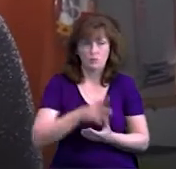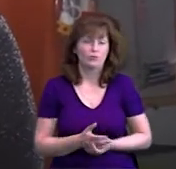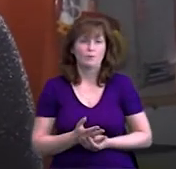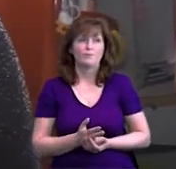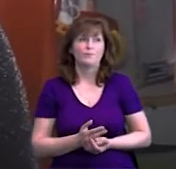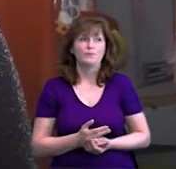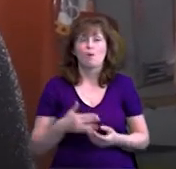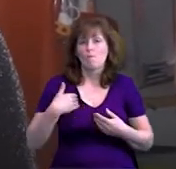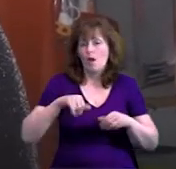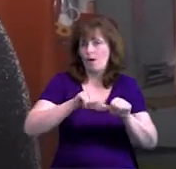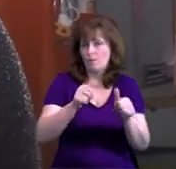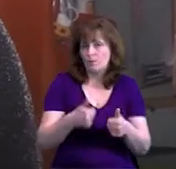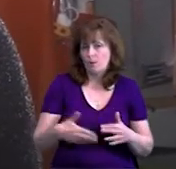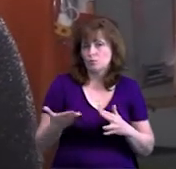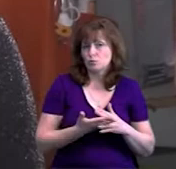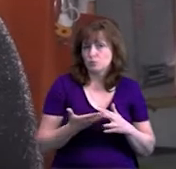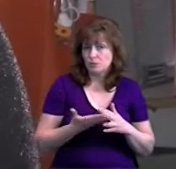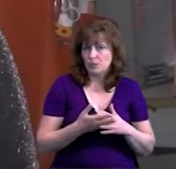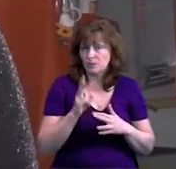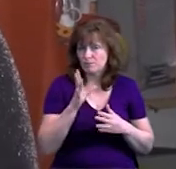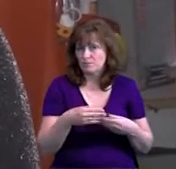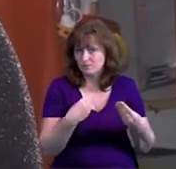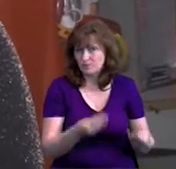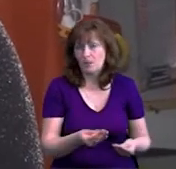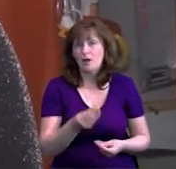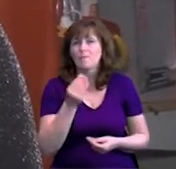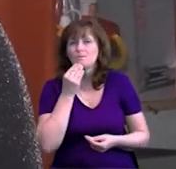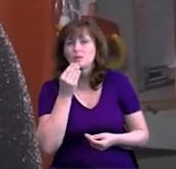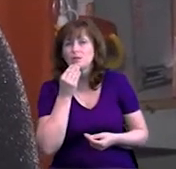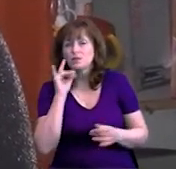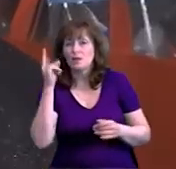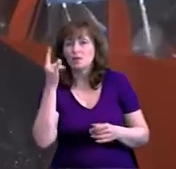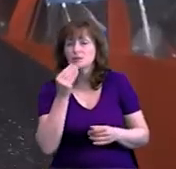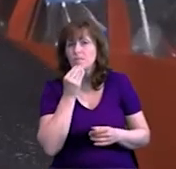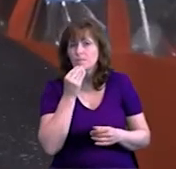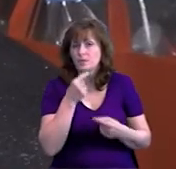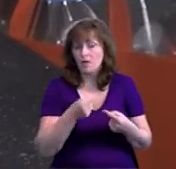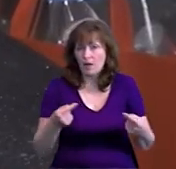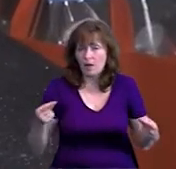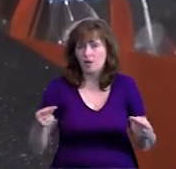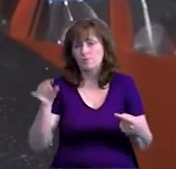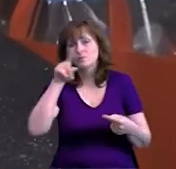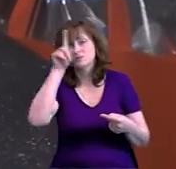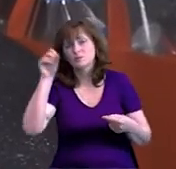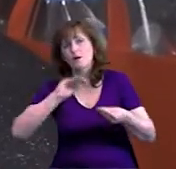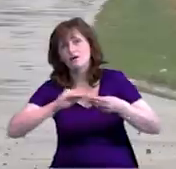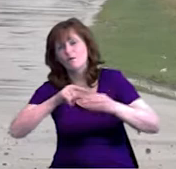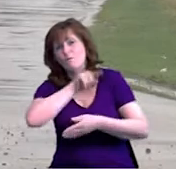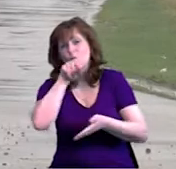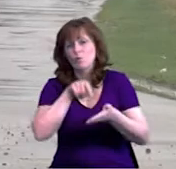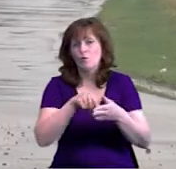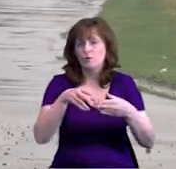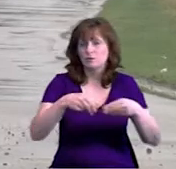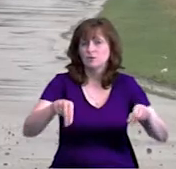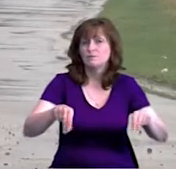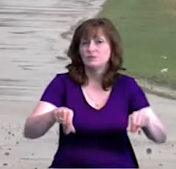оформляємо субсидії завжди. По дітським питанням обращаємось. За землю обращаємось завжди. Від